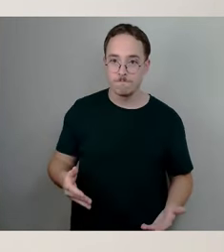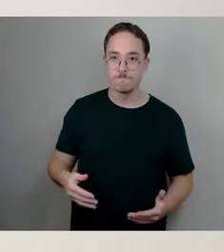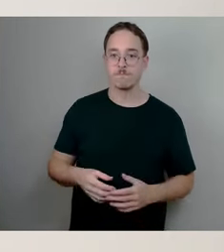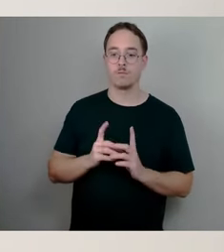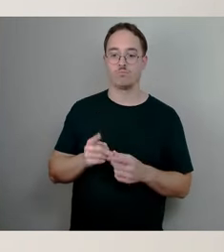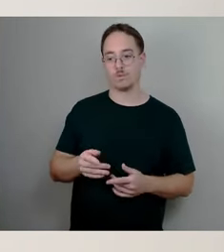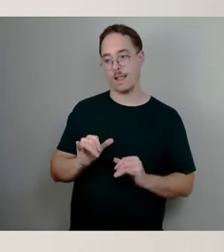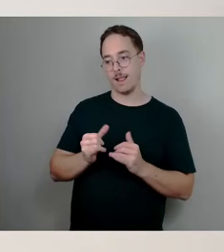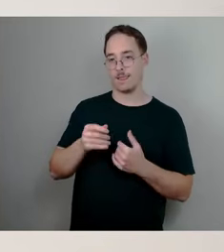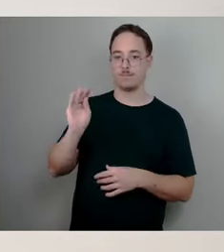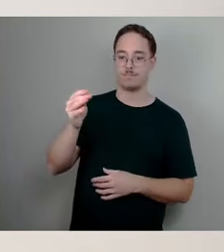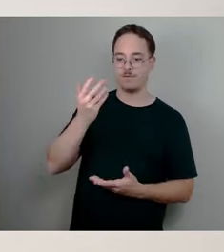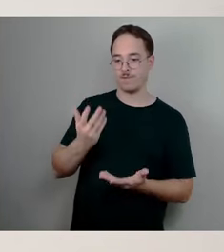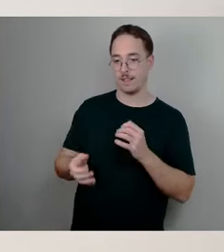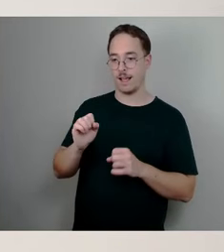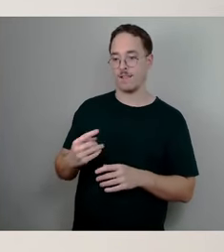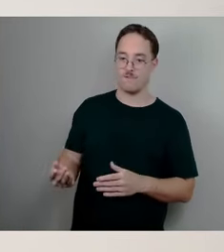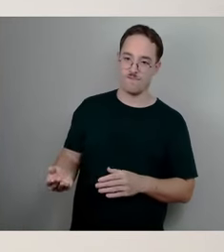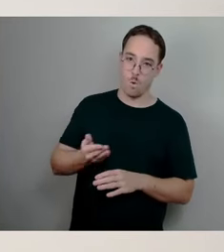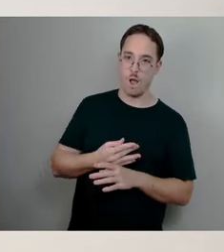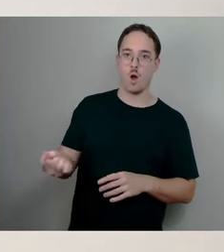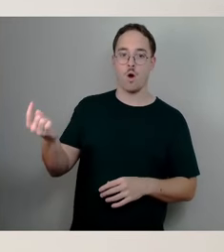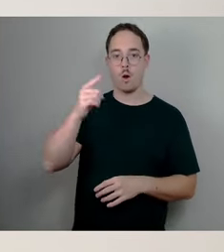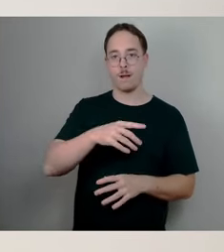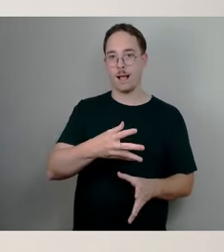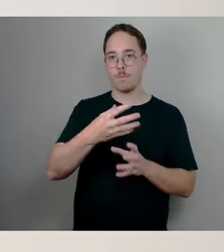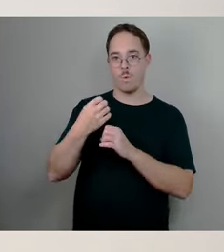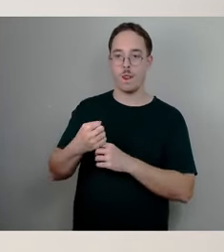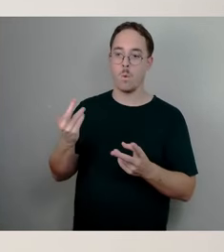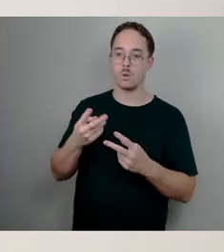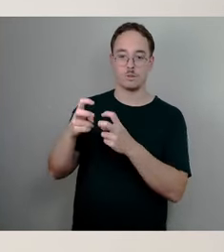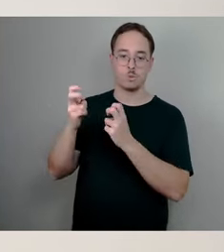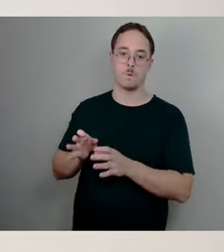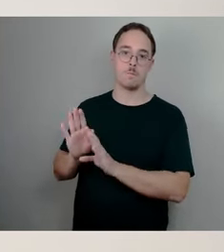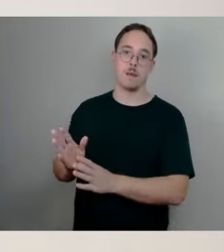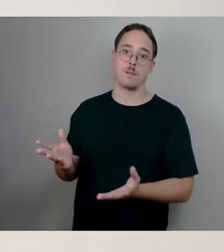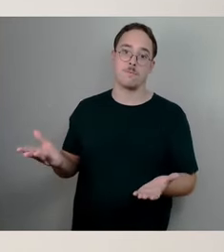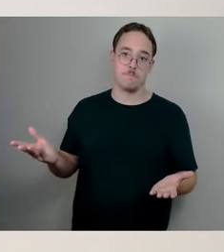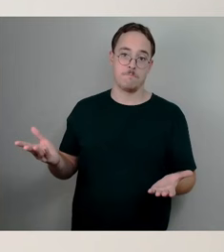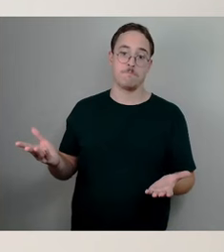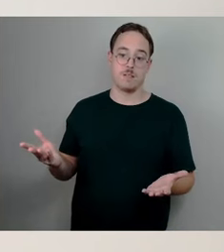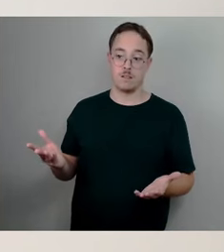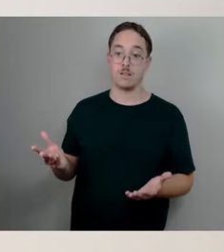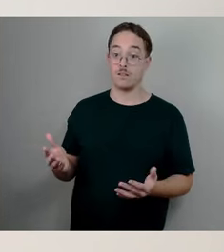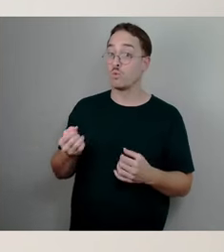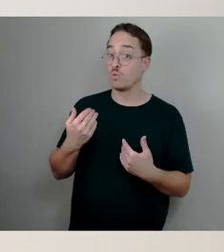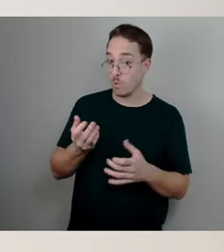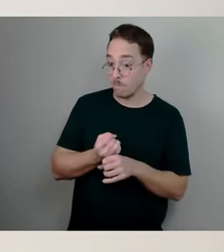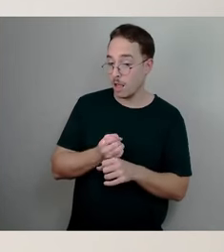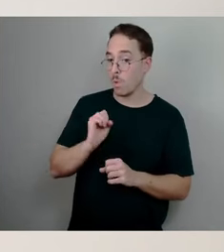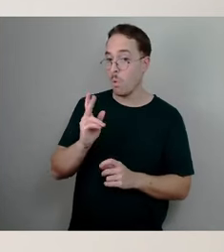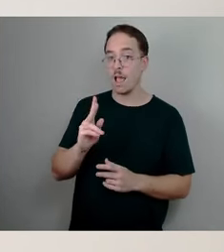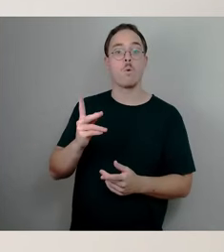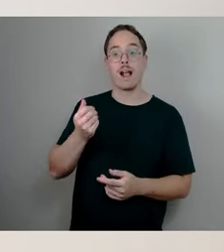Ehren abholen oder zu Hause betreuen können. Das wird dann übrigens auch dann zurückerstattet, was dort an